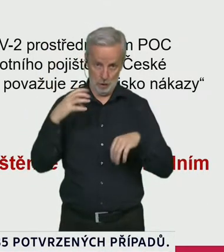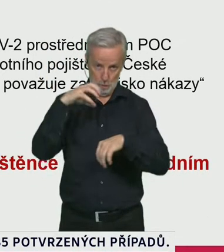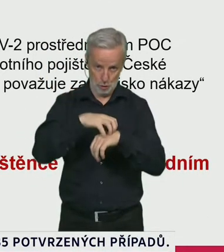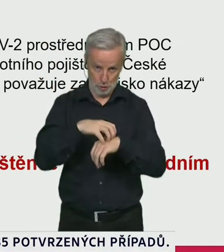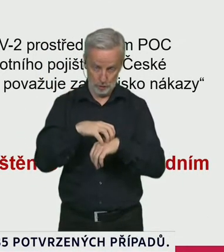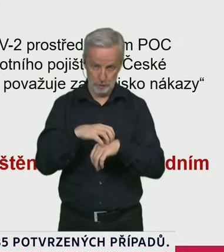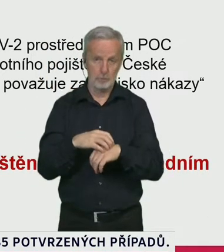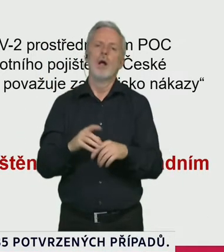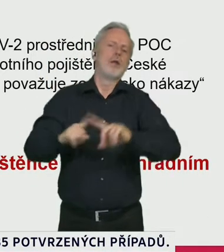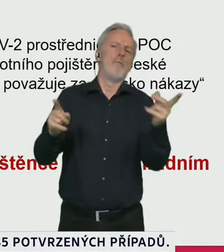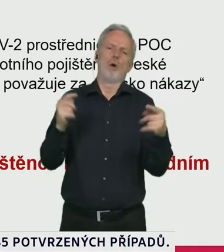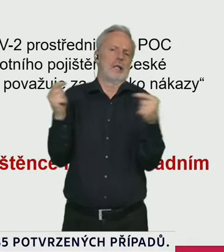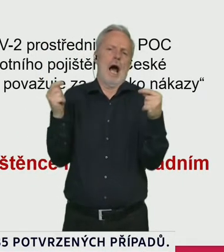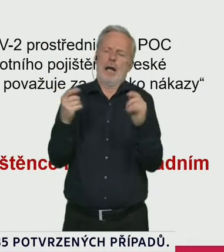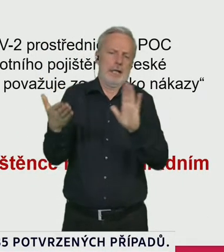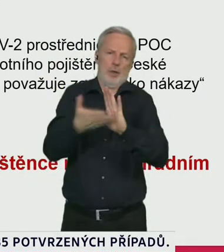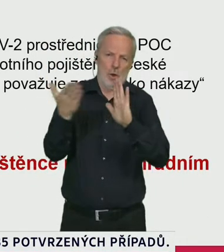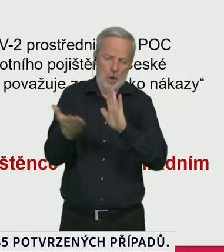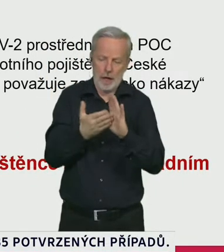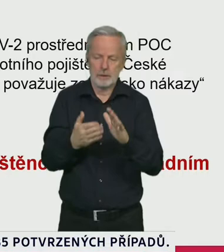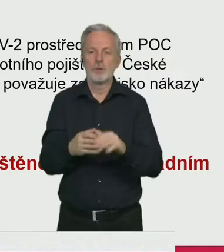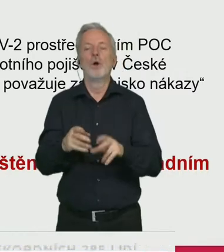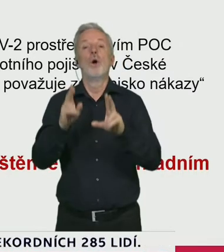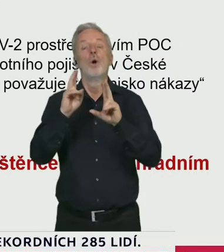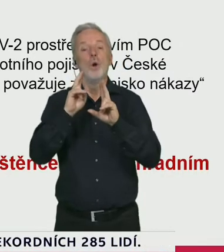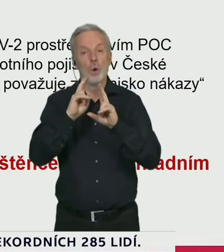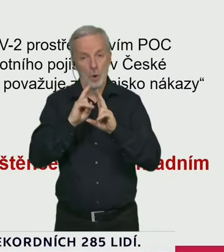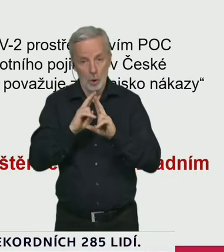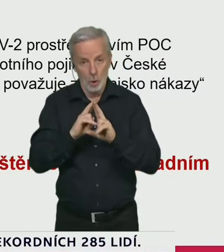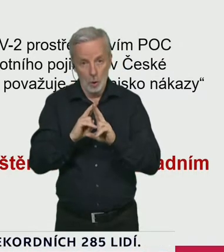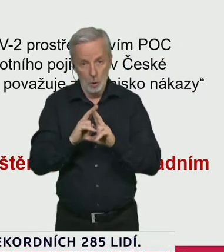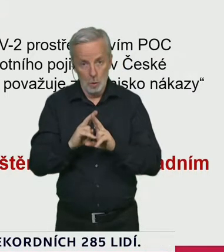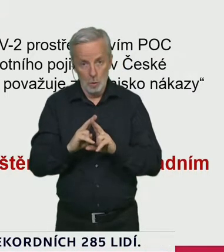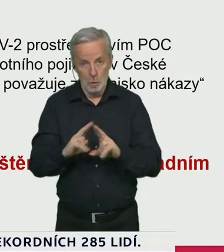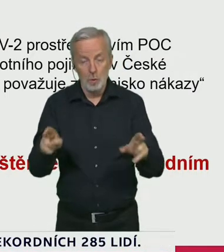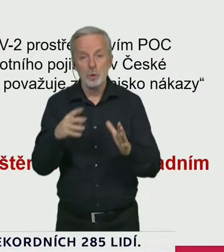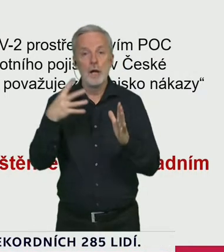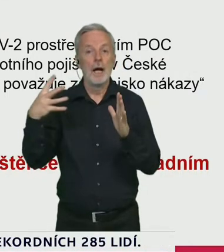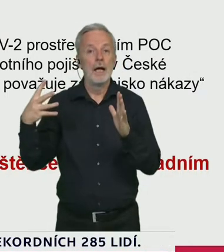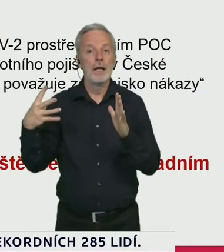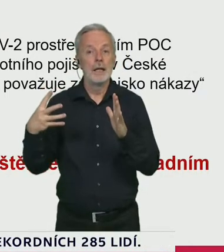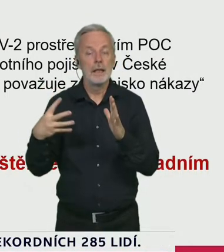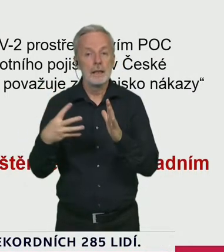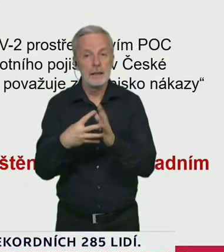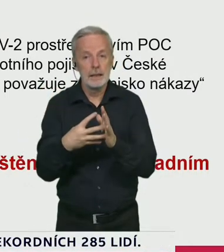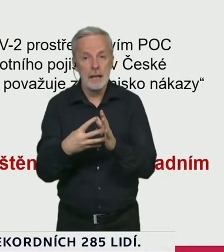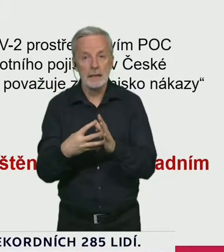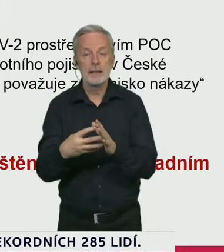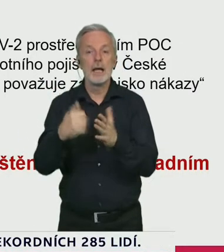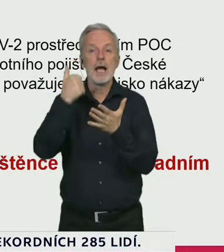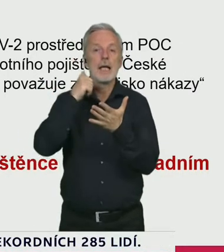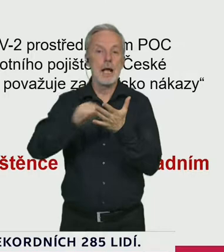náhradním dokladem. Mohou se testovat nejvýše jedenkrát za pět dní, tedy